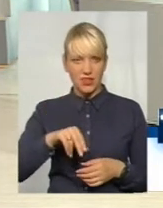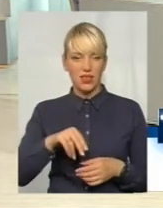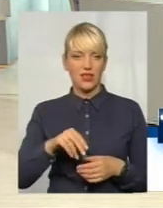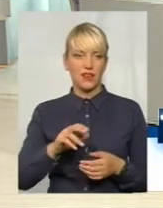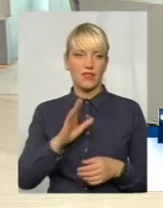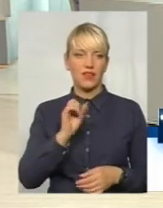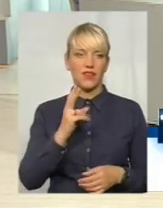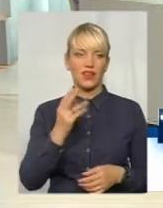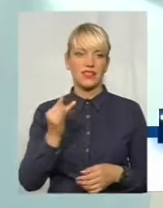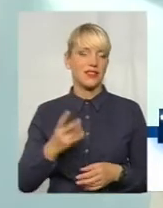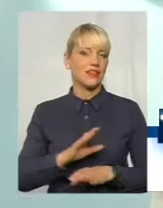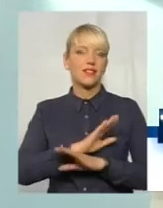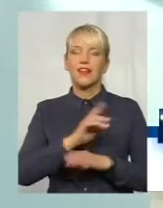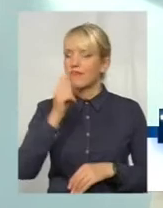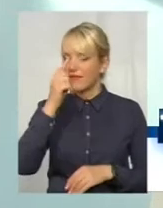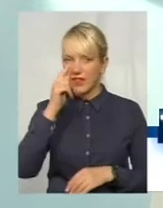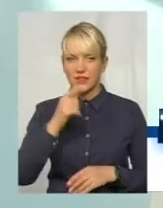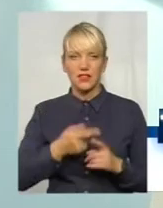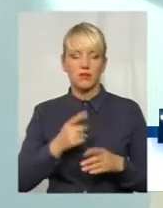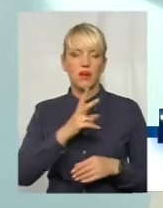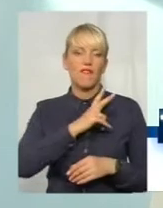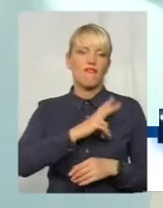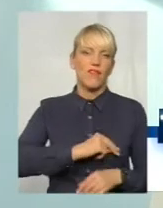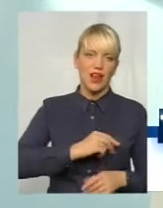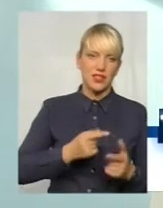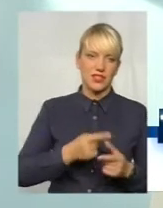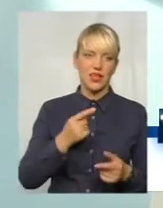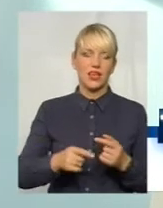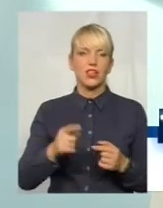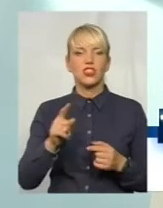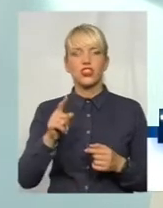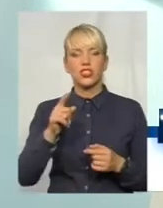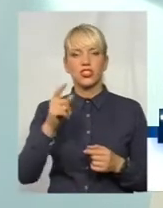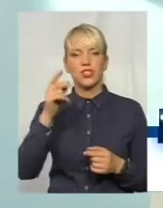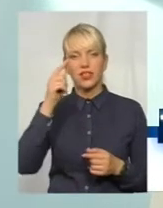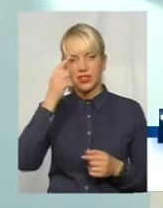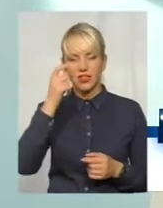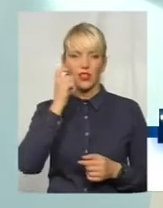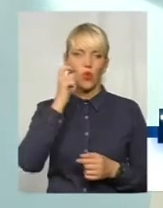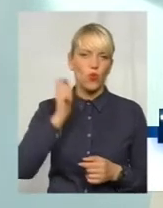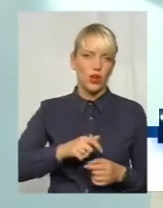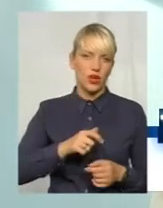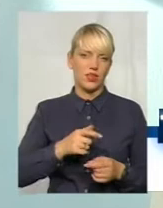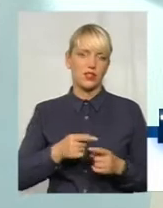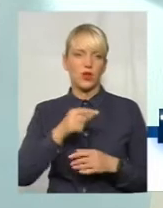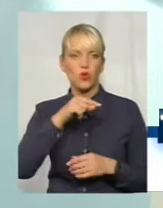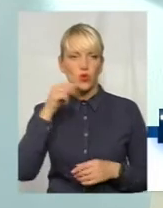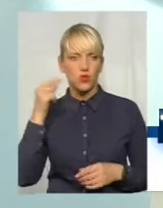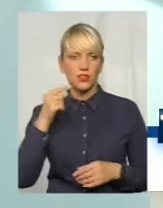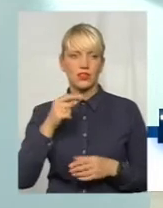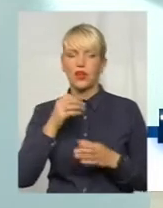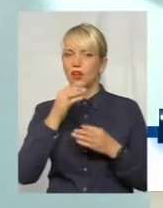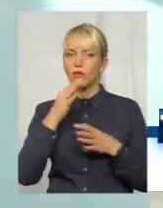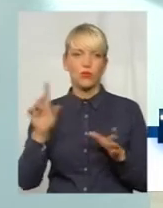кашлюковий компонент. І якщо ми візьмемо французьку вакцину з цільноклітинним кашлюковим компонентом, українську вакцину, російську вакцину,